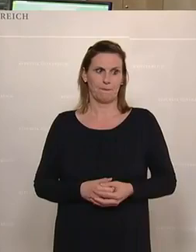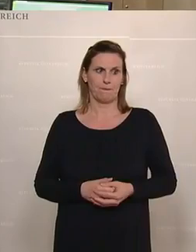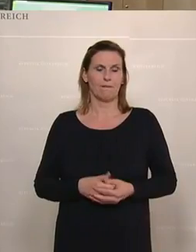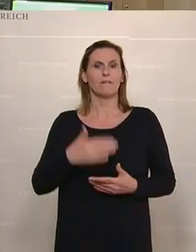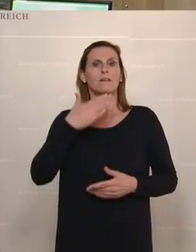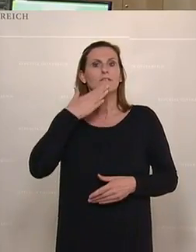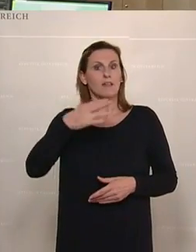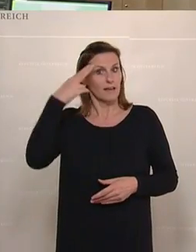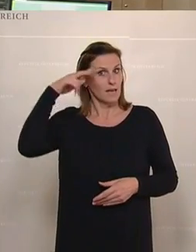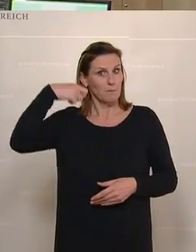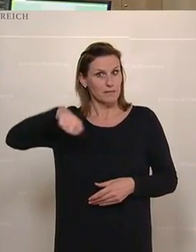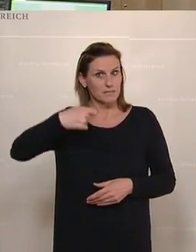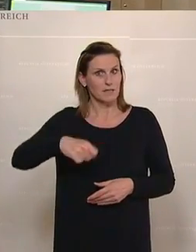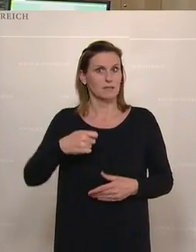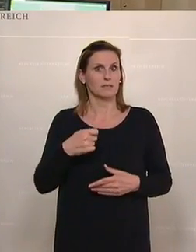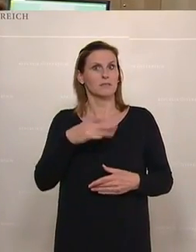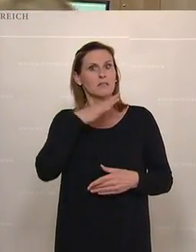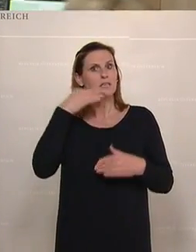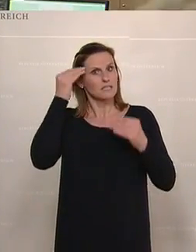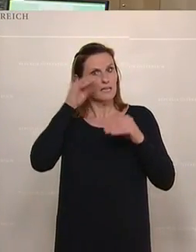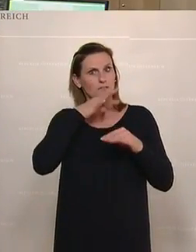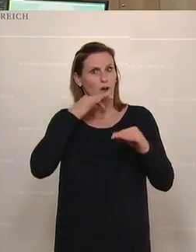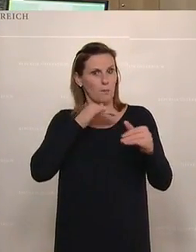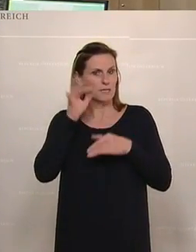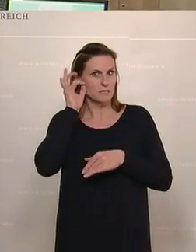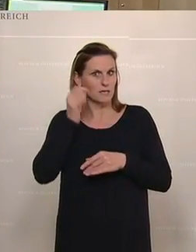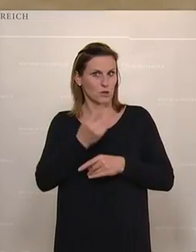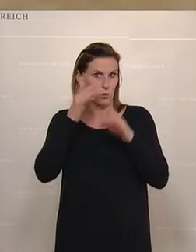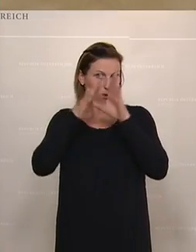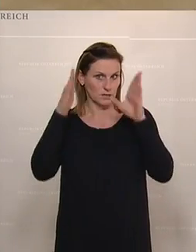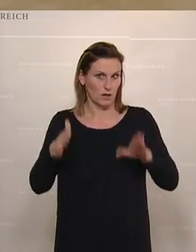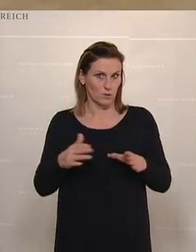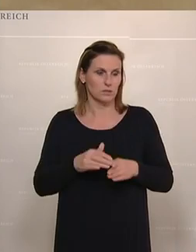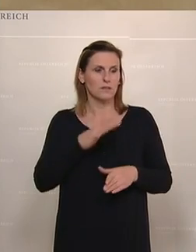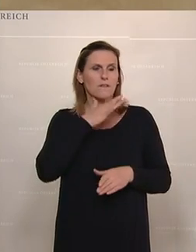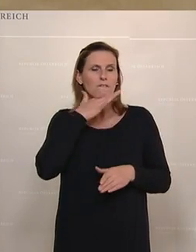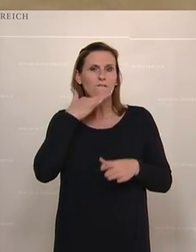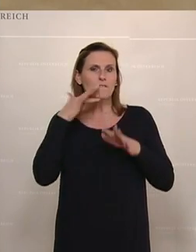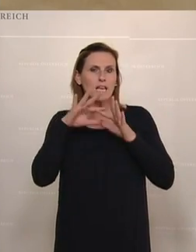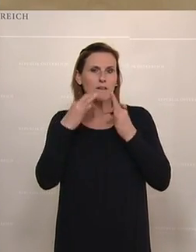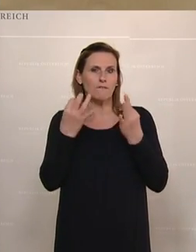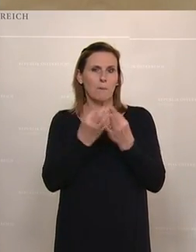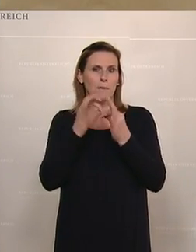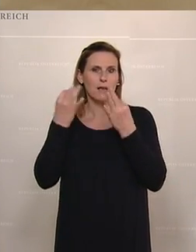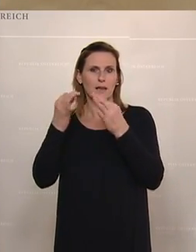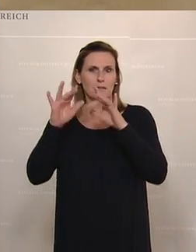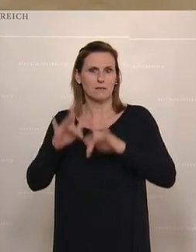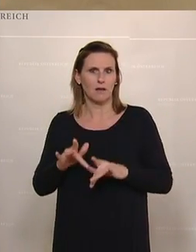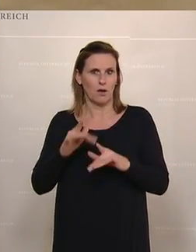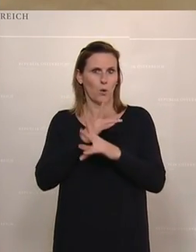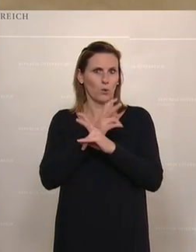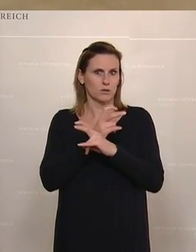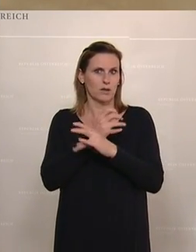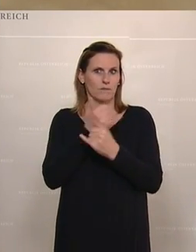Danke, Präsident. Sehr geehrte Frau Ministerin, hohes Haus. Viele Familien in Österreich sind in Not.